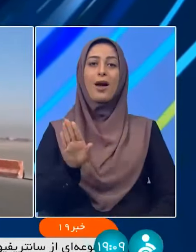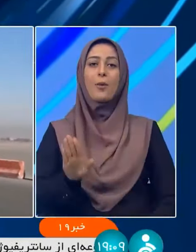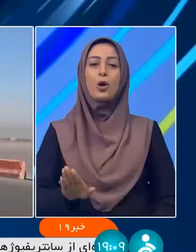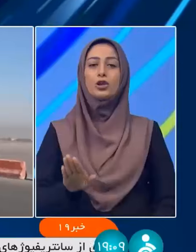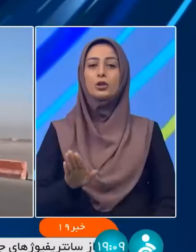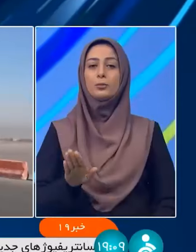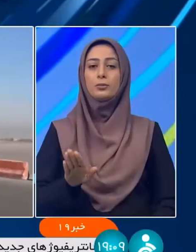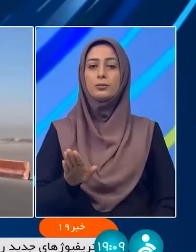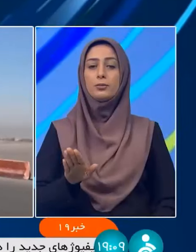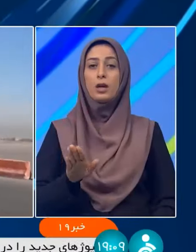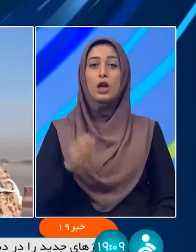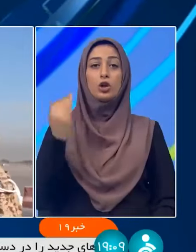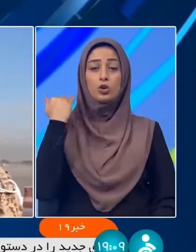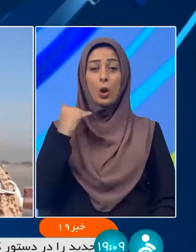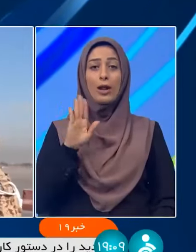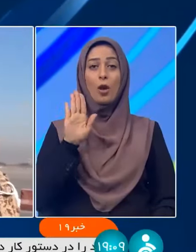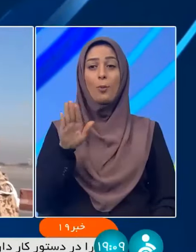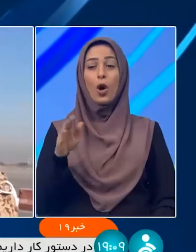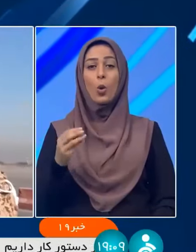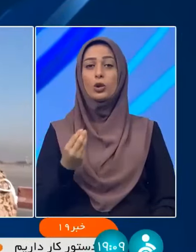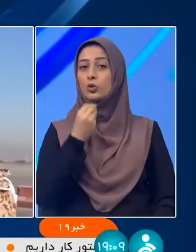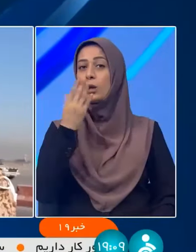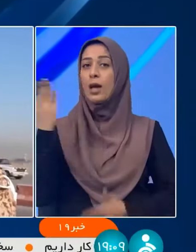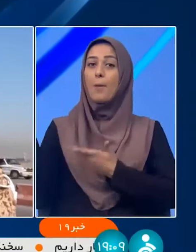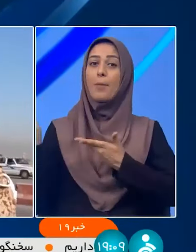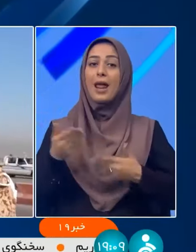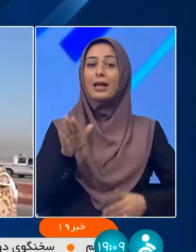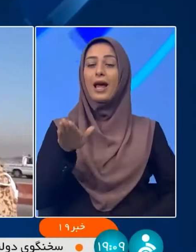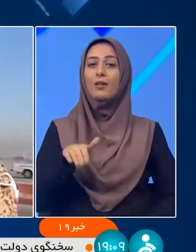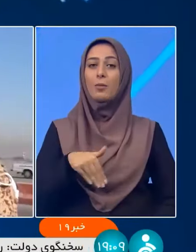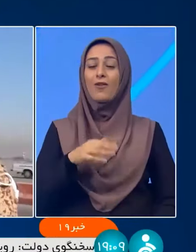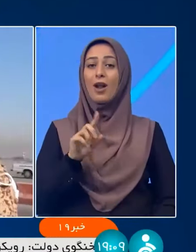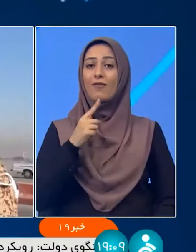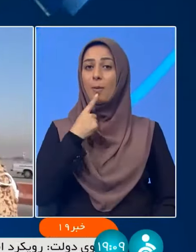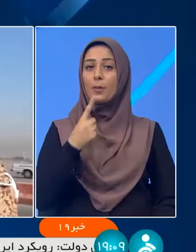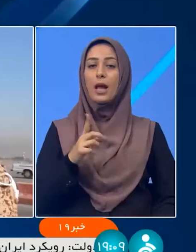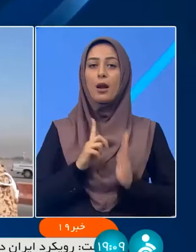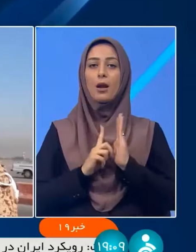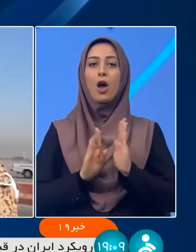خودشان برکت میارن تذکر میدن که گوش به فرمان ولایت باشه